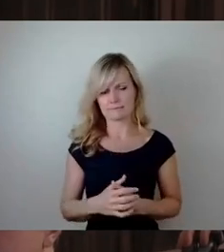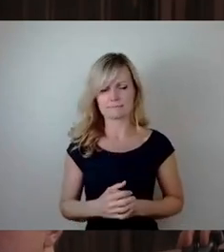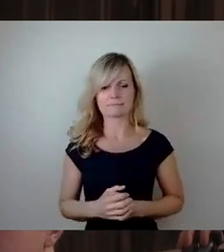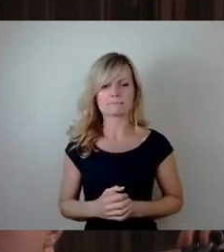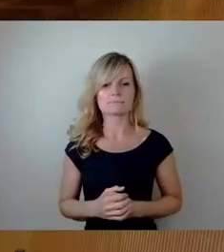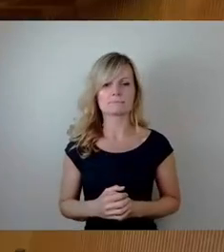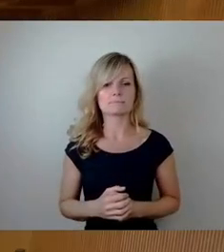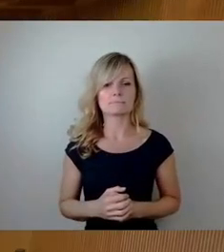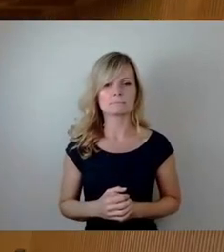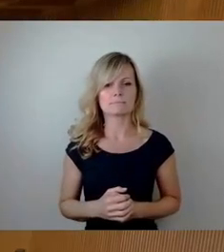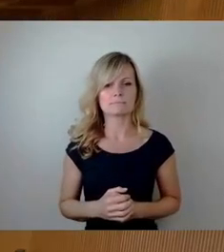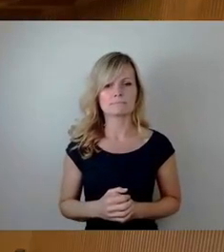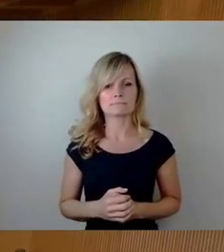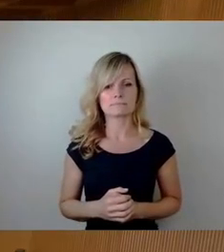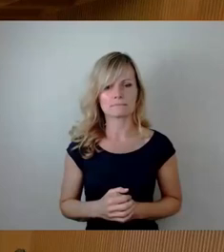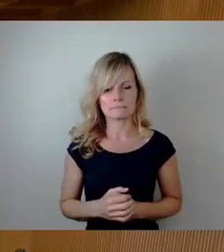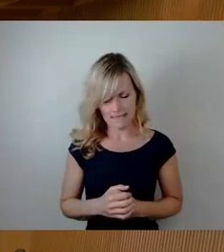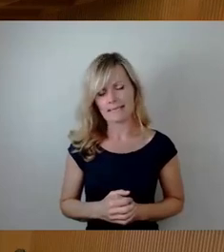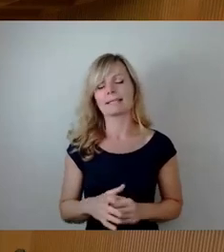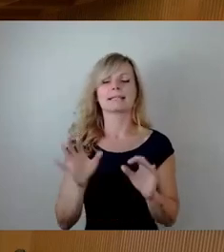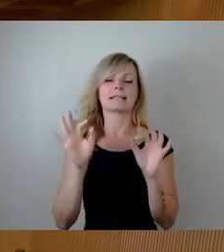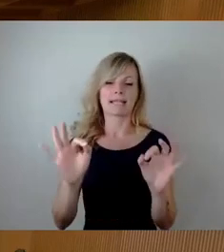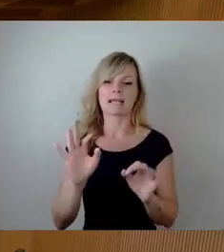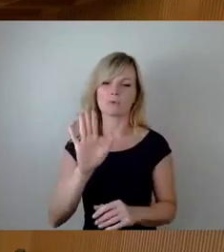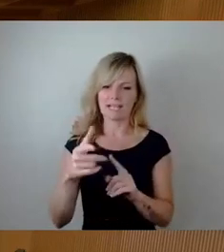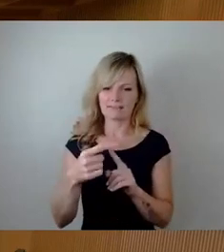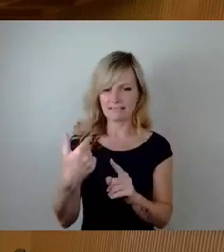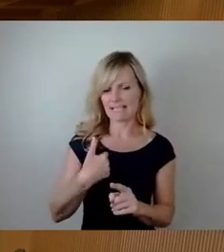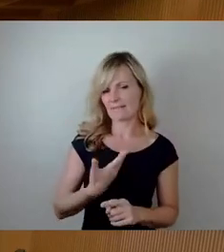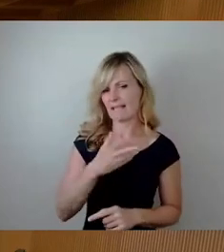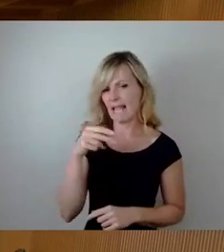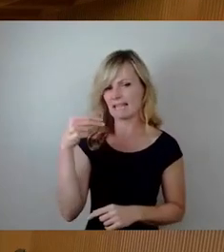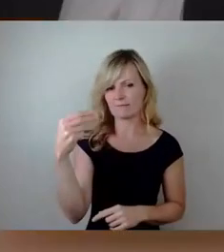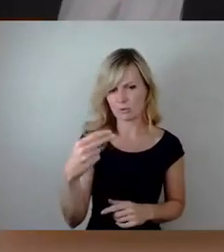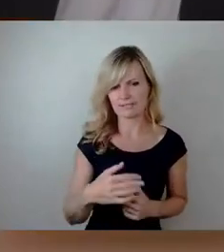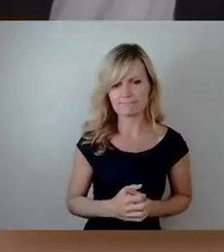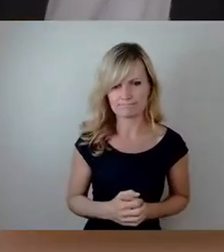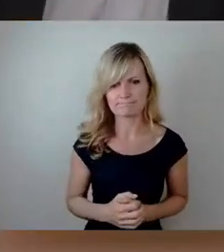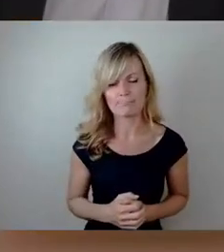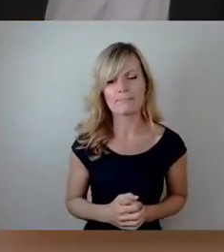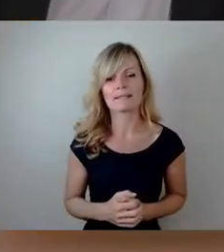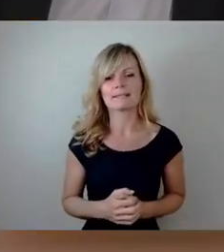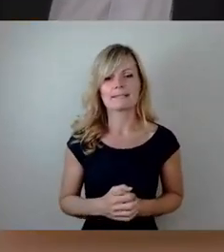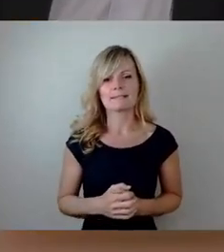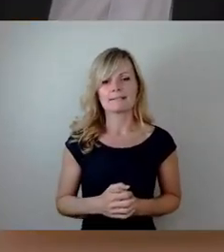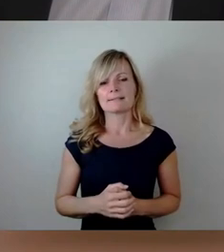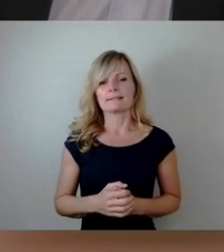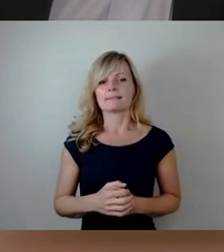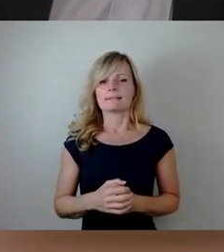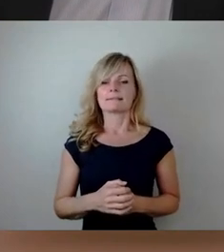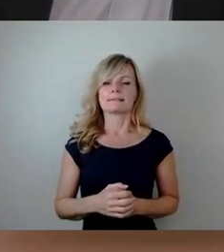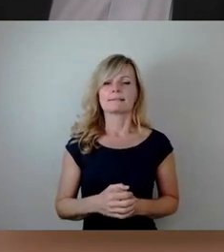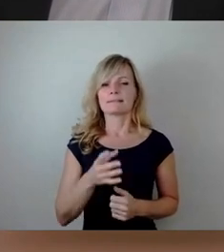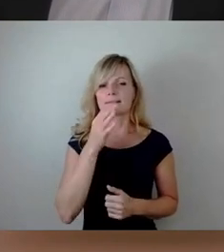Genau, dann will ich auf Ihren Scherz auch gerne antworten und zitiere dabei zur Frage 1 und Frage